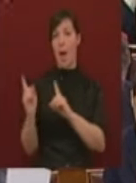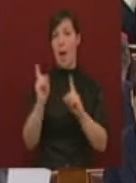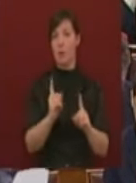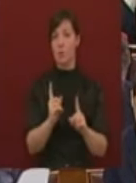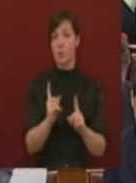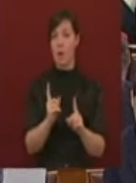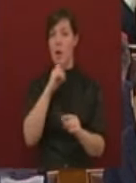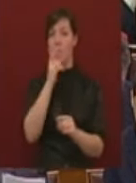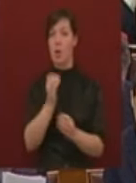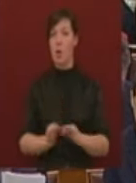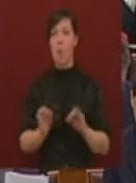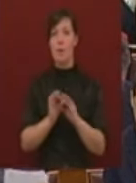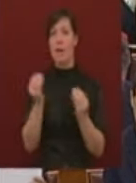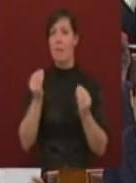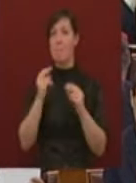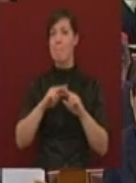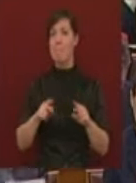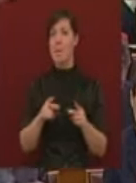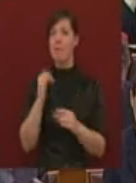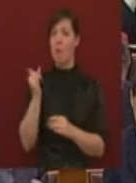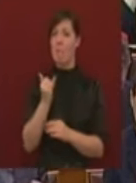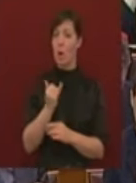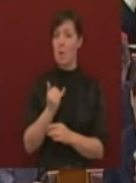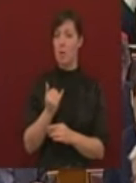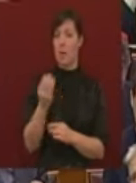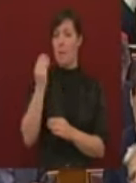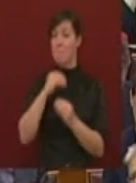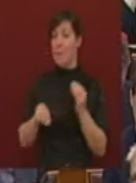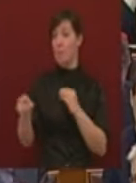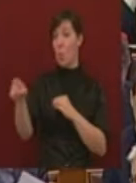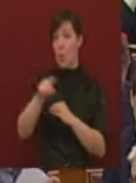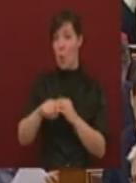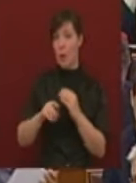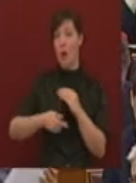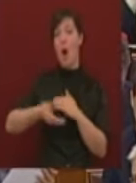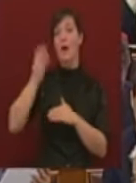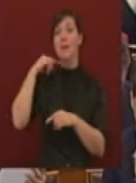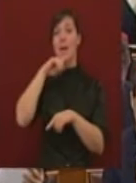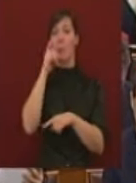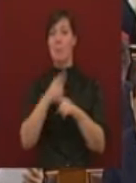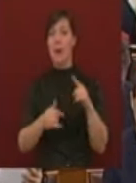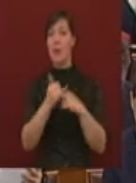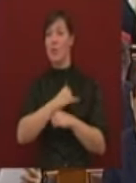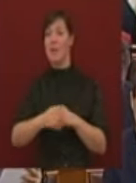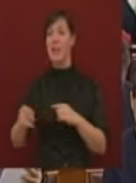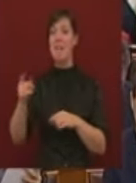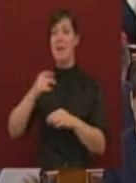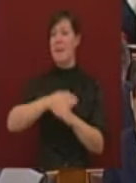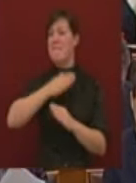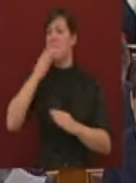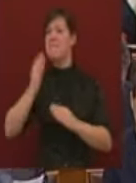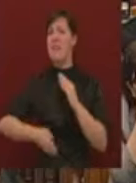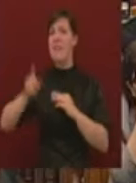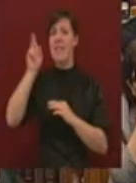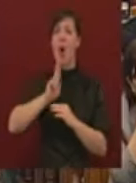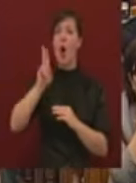végighazudták az elmúlt másfél-két évet. Pontosan tudták, hogy amit mondanak, az nem igaz.